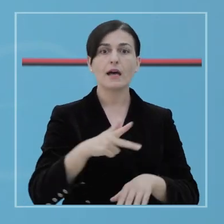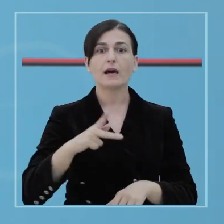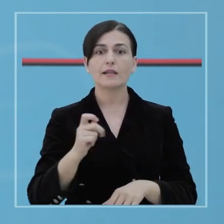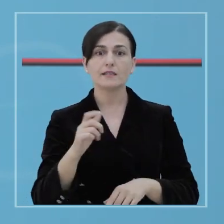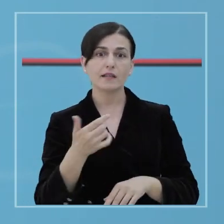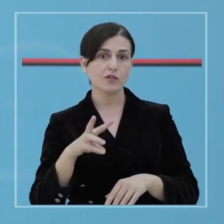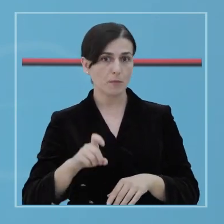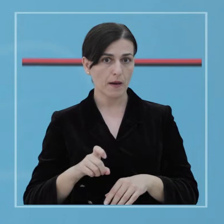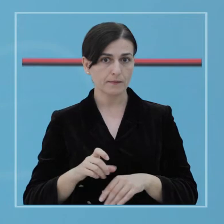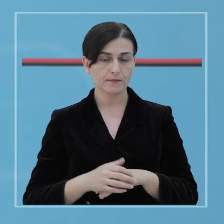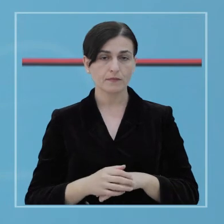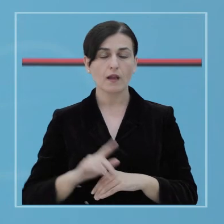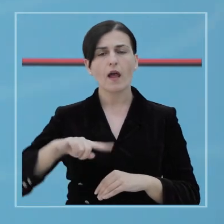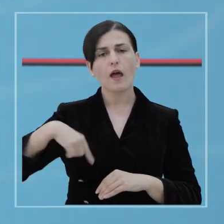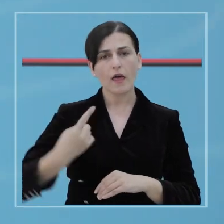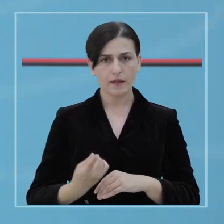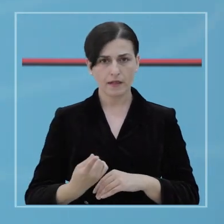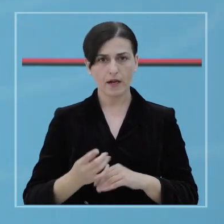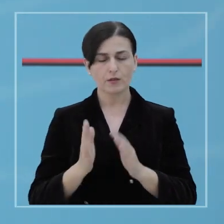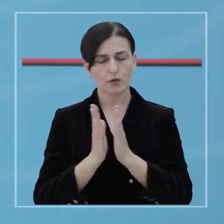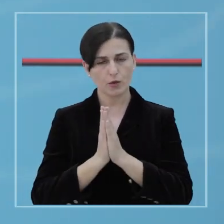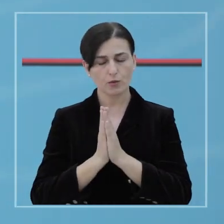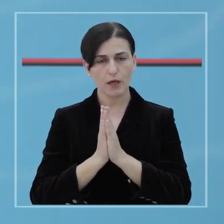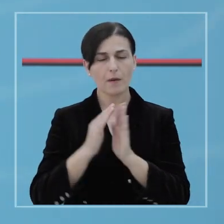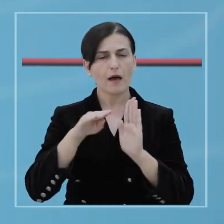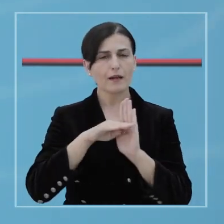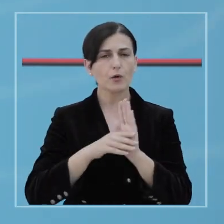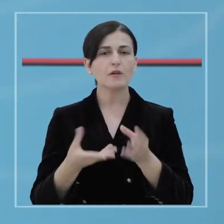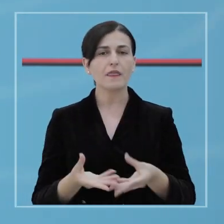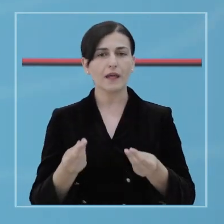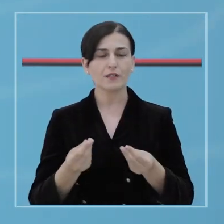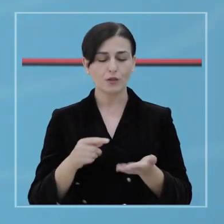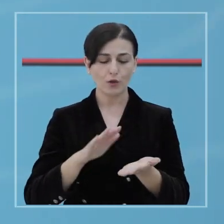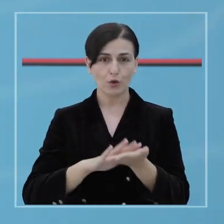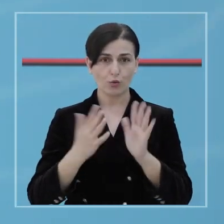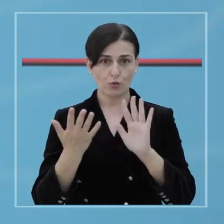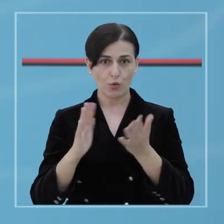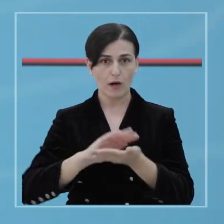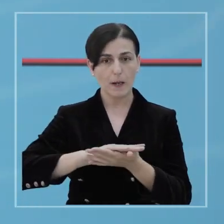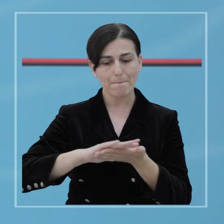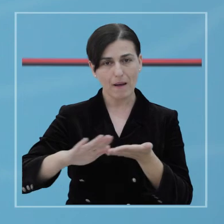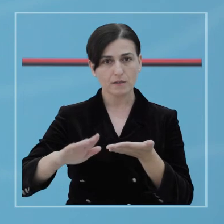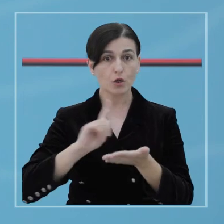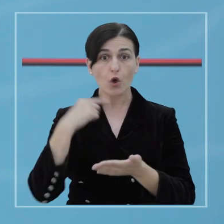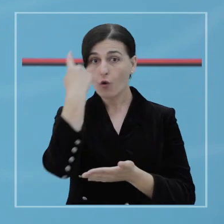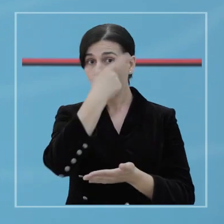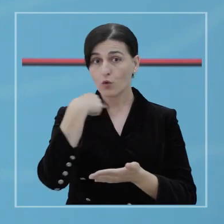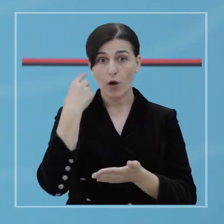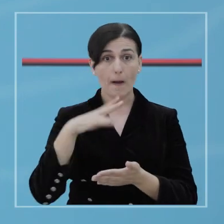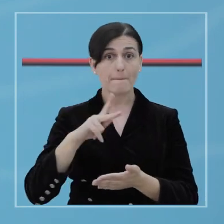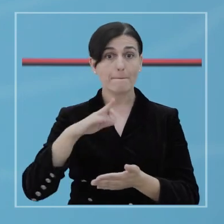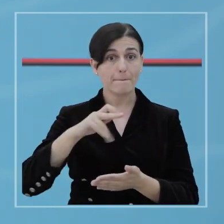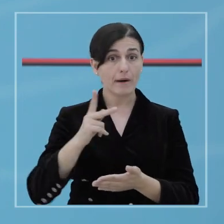qytetarëve. Edhe njëherë një kujtes për masat e thjeshta, mbani duar të pastra dhe mos e prekni fiturën,